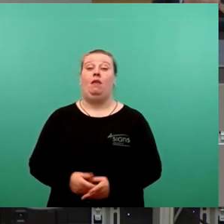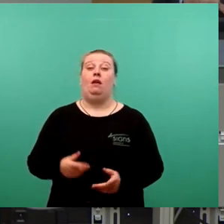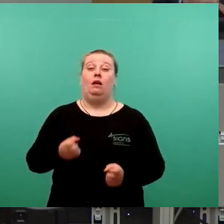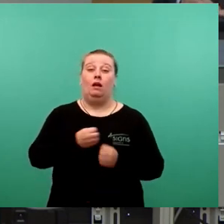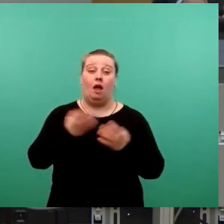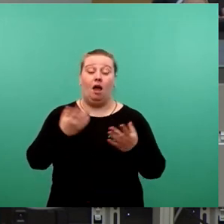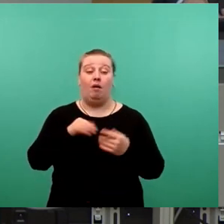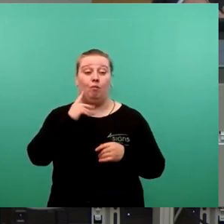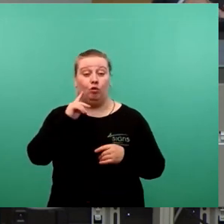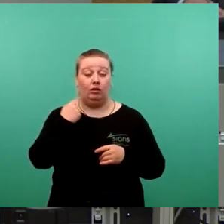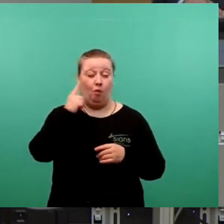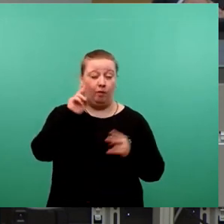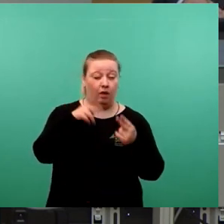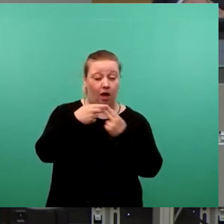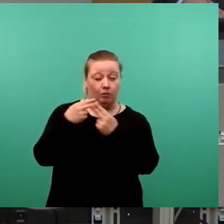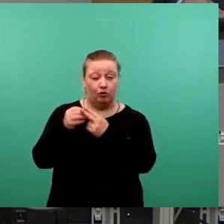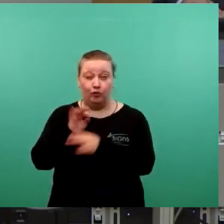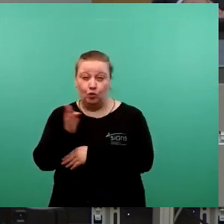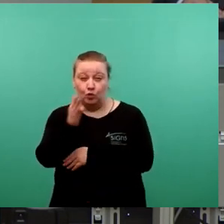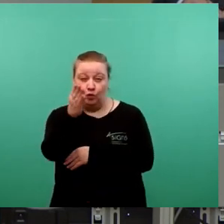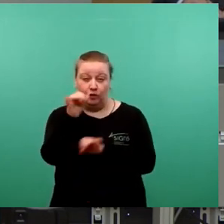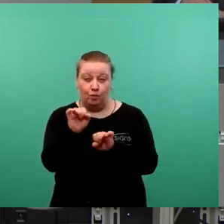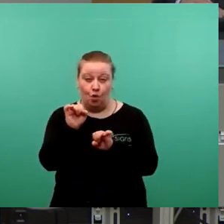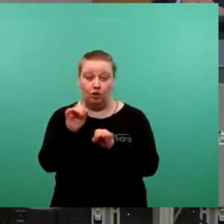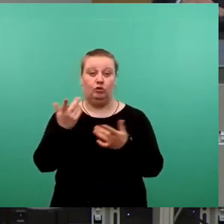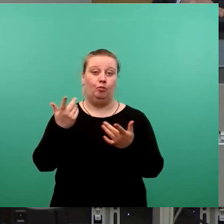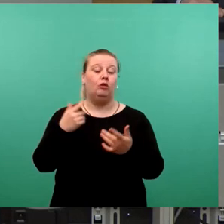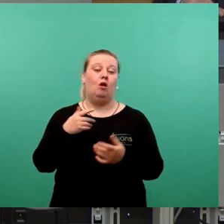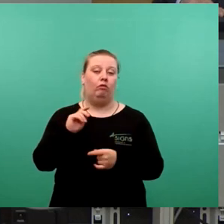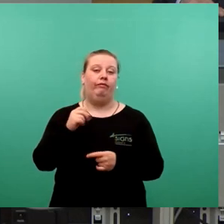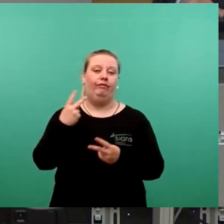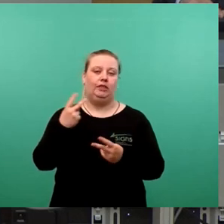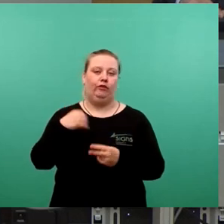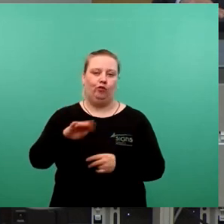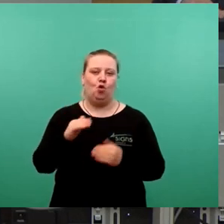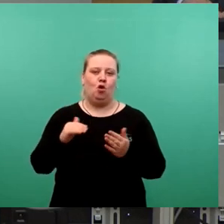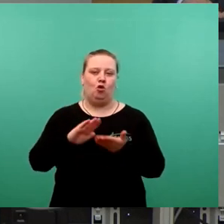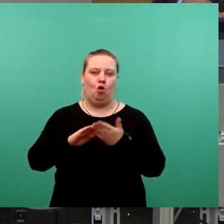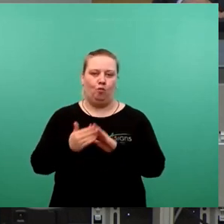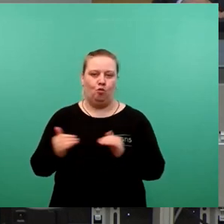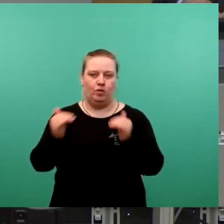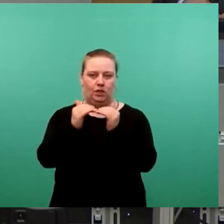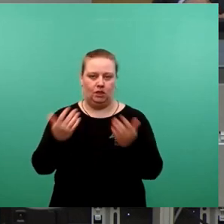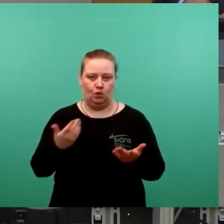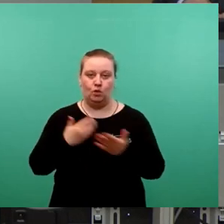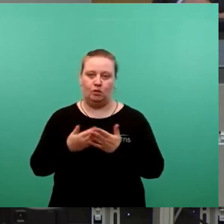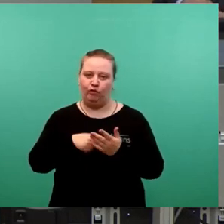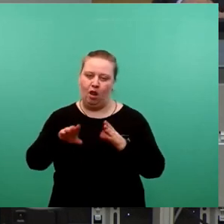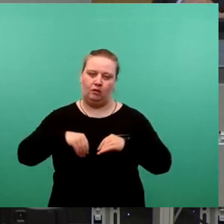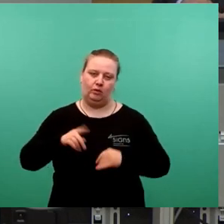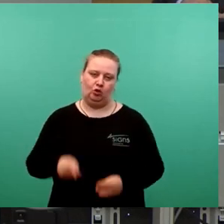von Anpassungen in der Zukunft ermöglicht, ist eine weitere Stärke des Kompromisses und sollte für alle erkennbar sein.